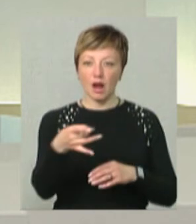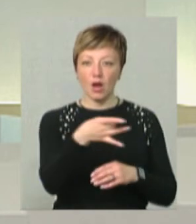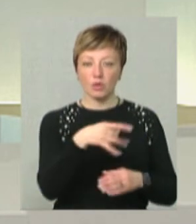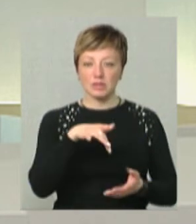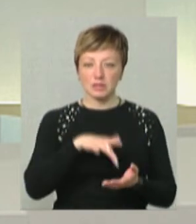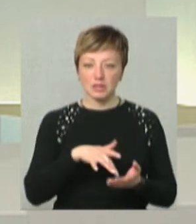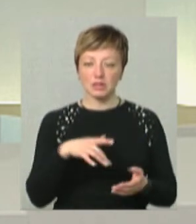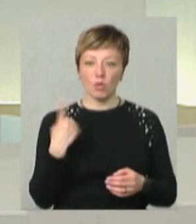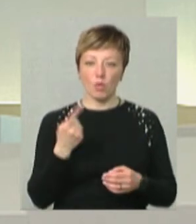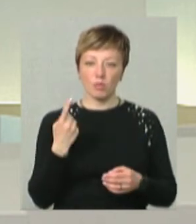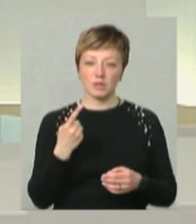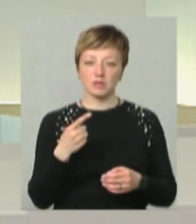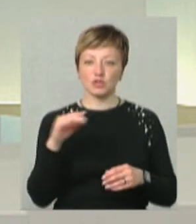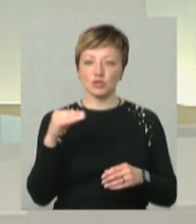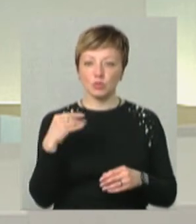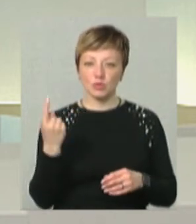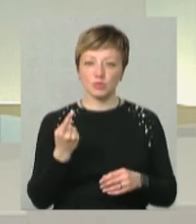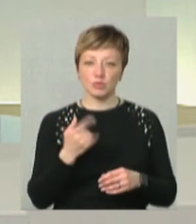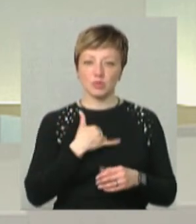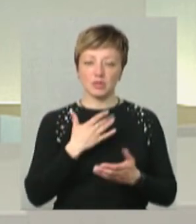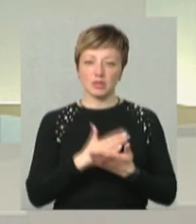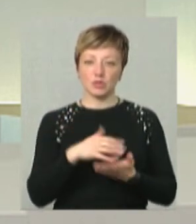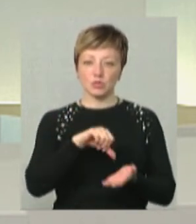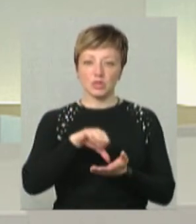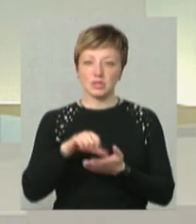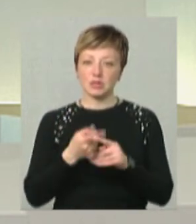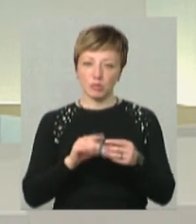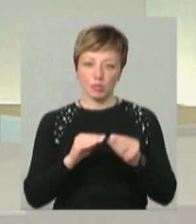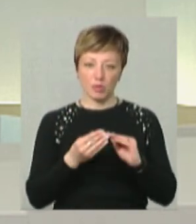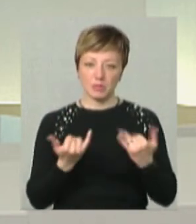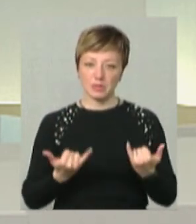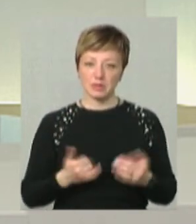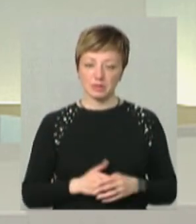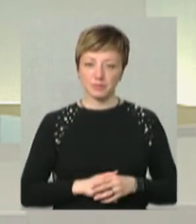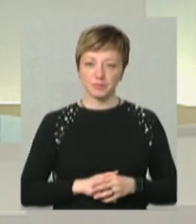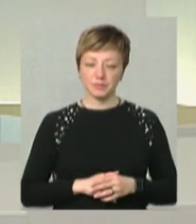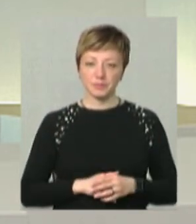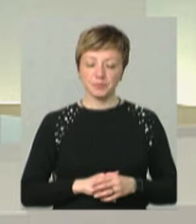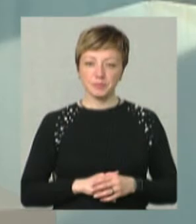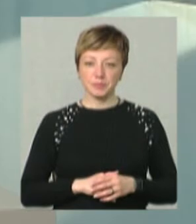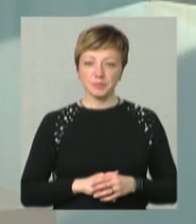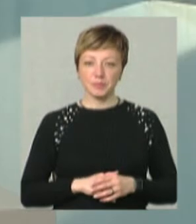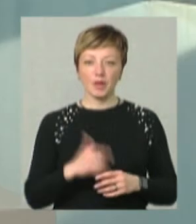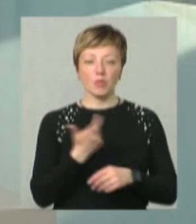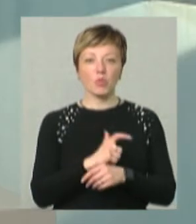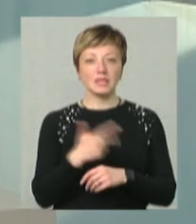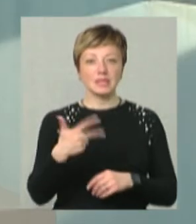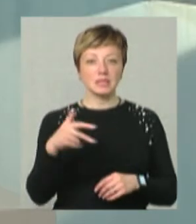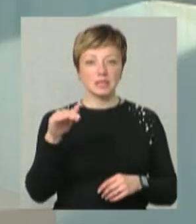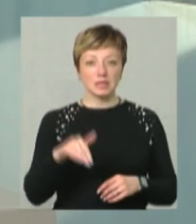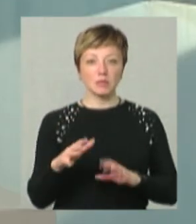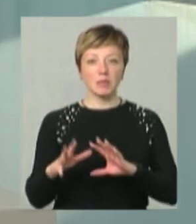центрах області, по Житомирській області, в мене є учасники. Це проблема зараз. Понад 30 тисяч